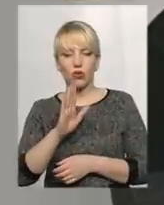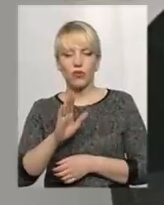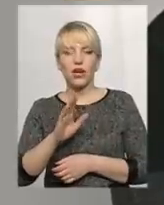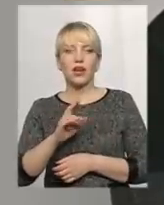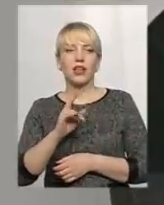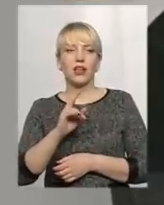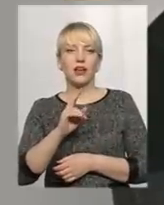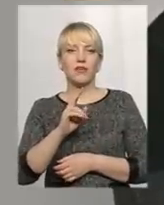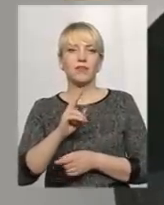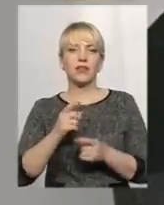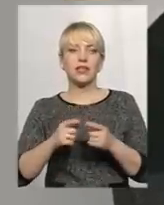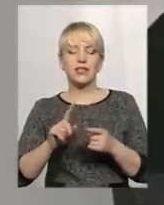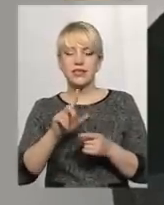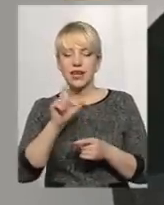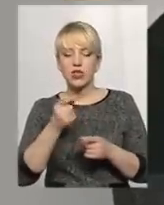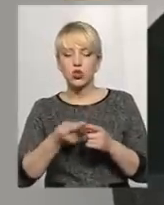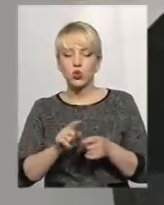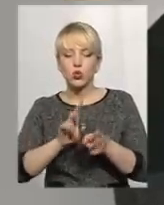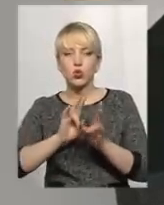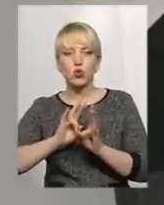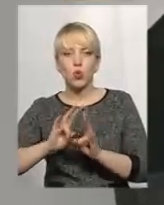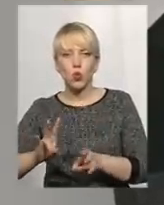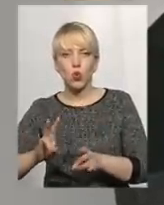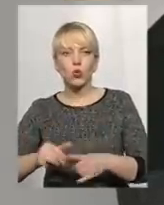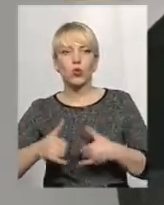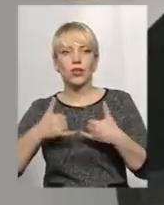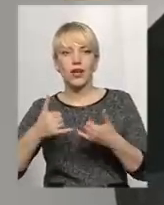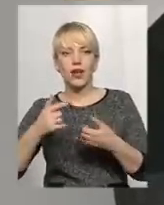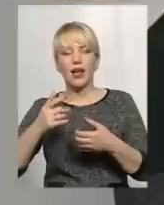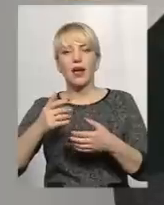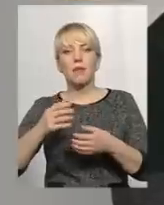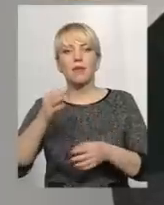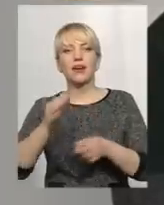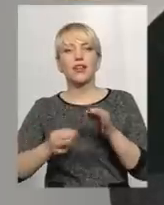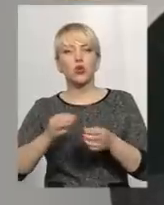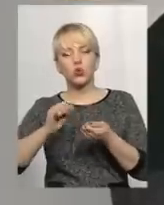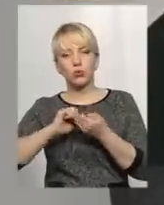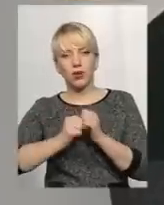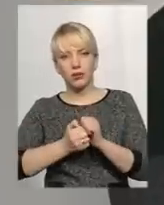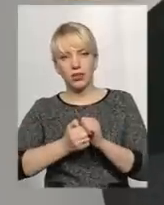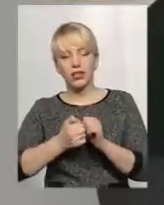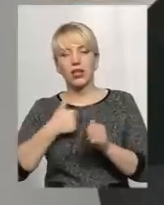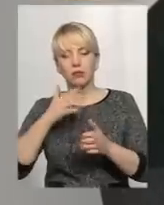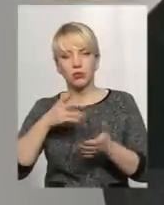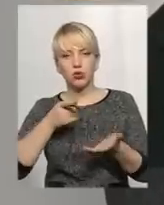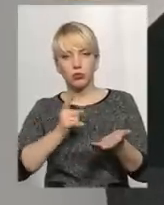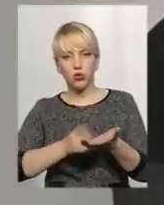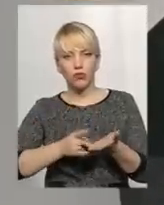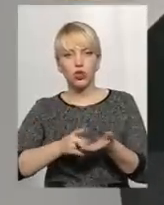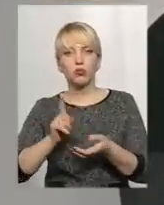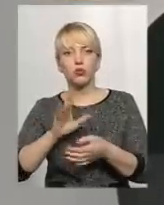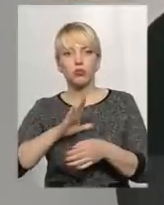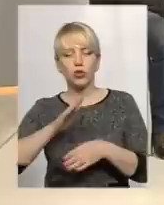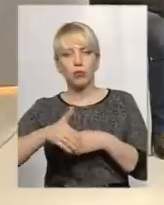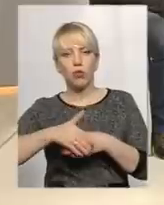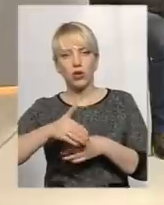подіяння даної шкоди пам'ятці природи, і ми доведемо це все-таки до фінального завершення, щоб були покарані винні.